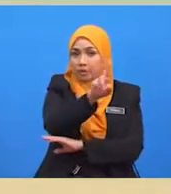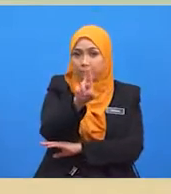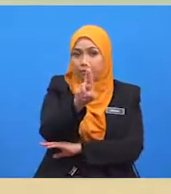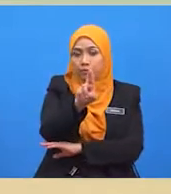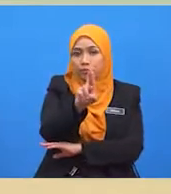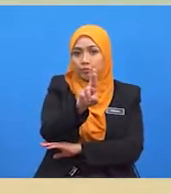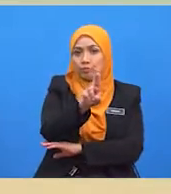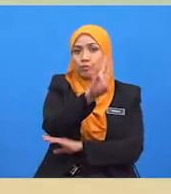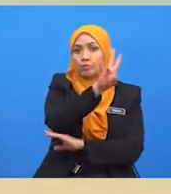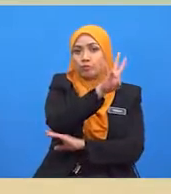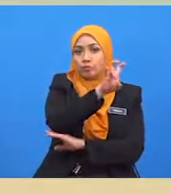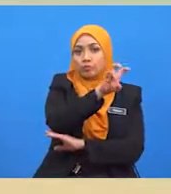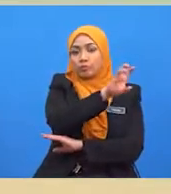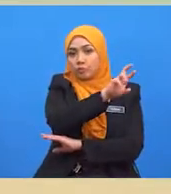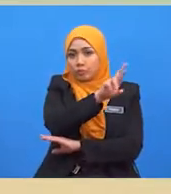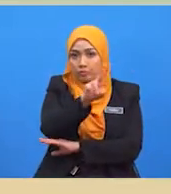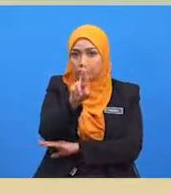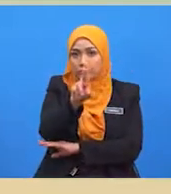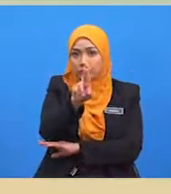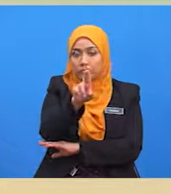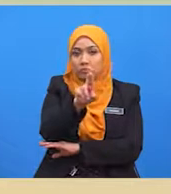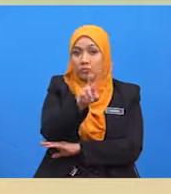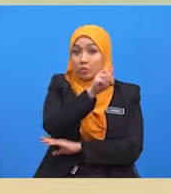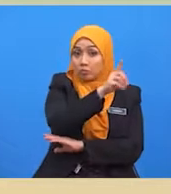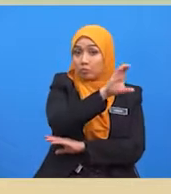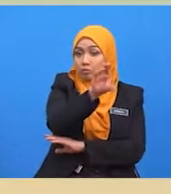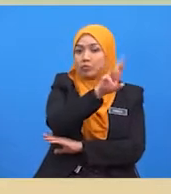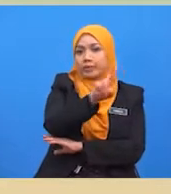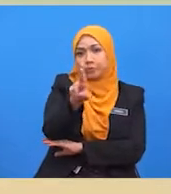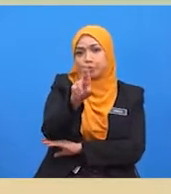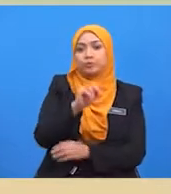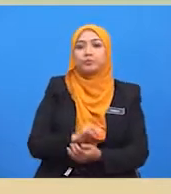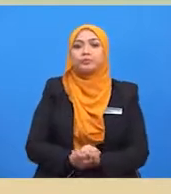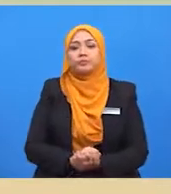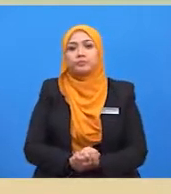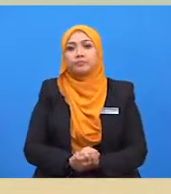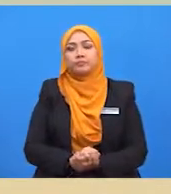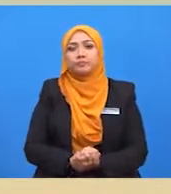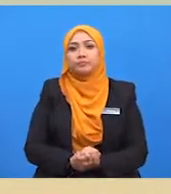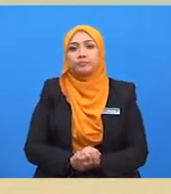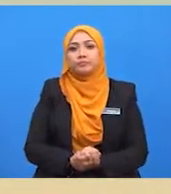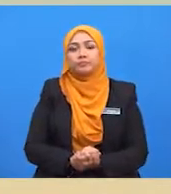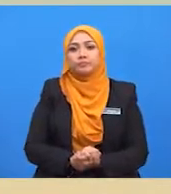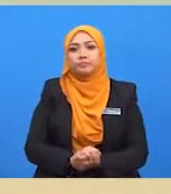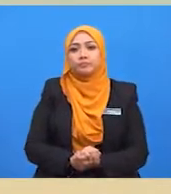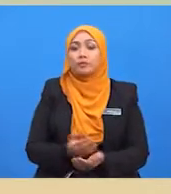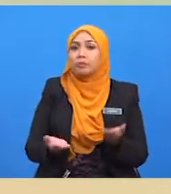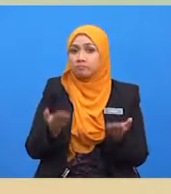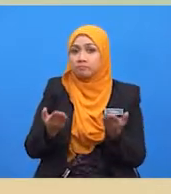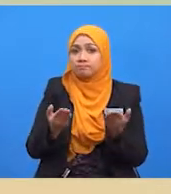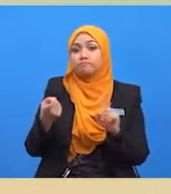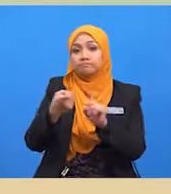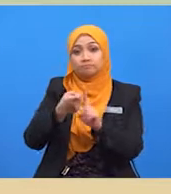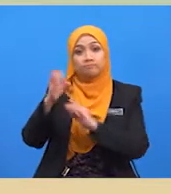RM70,000, dan RM100,000. Andaikan pengimport dari